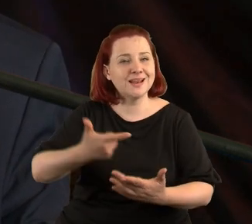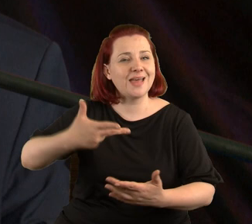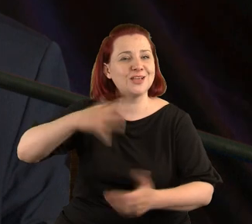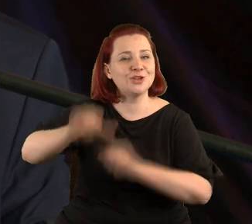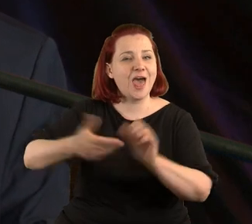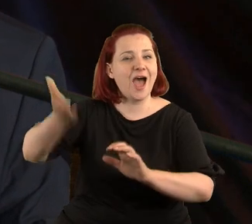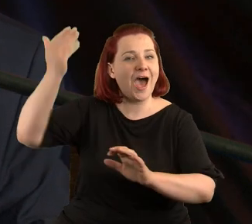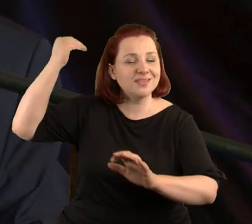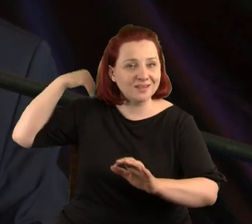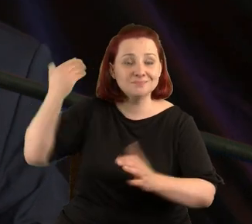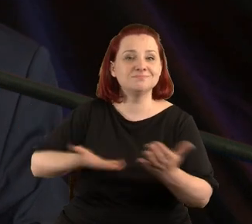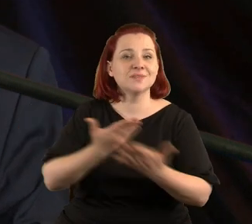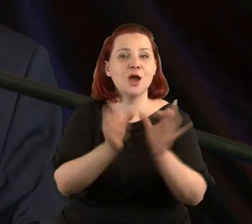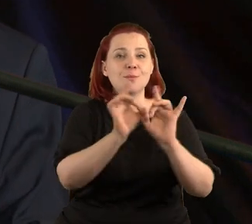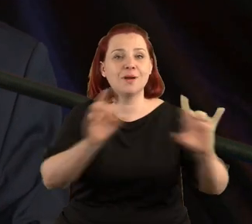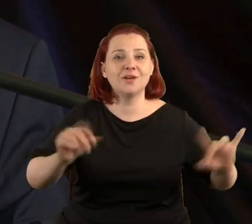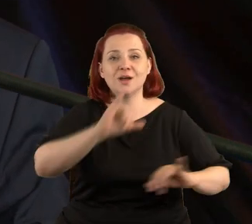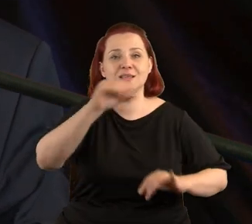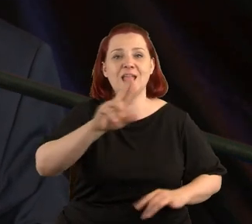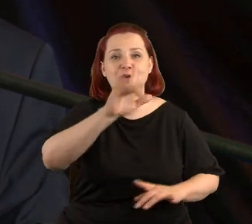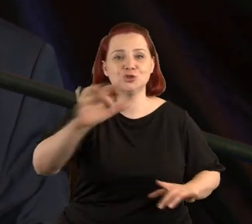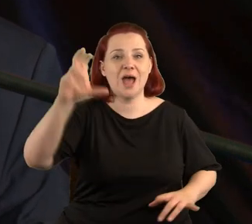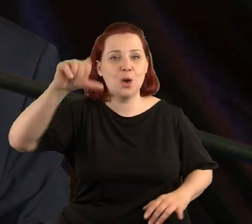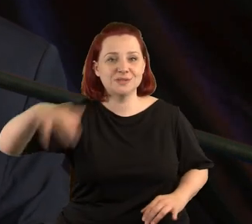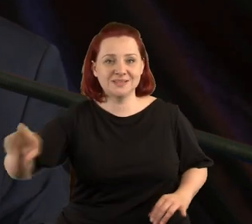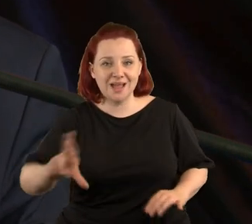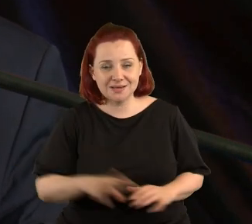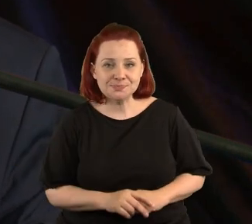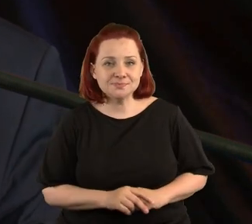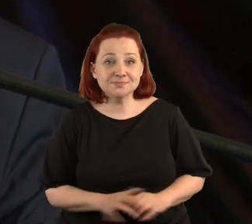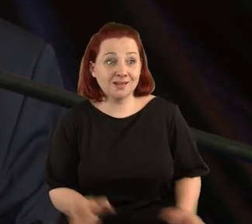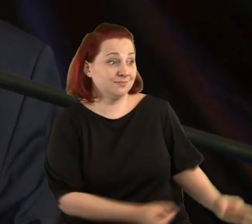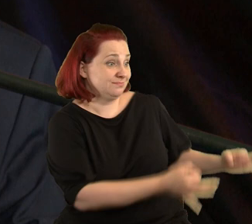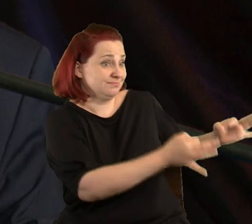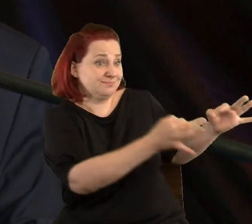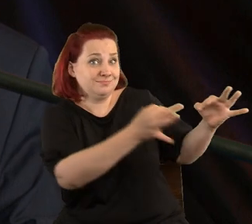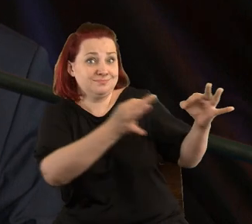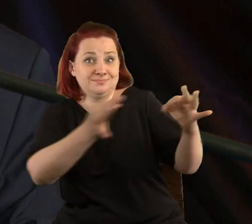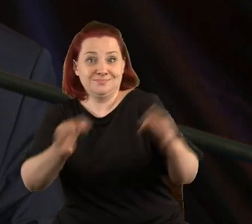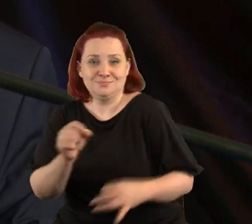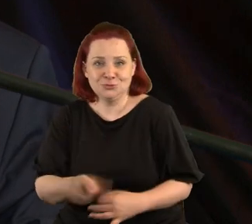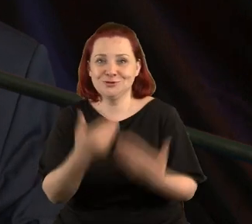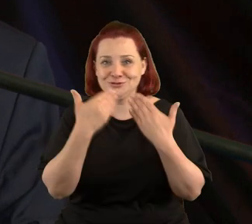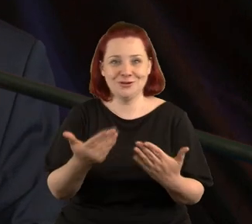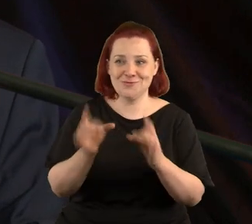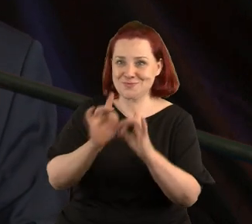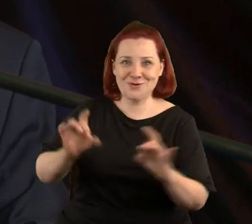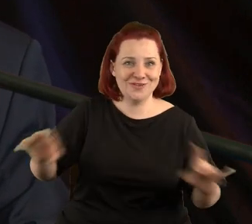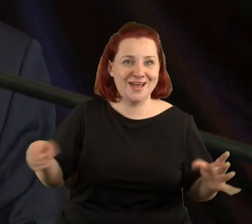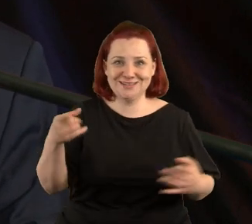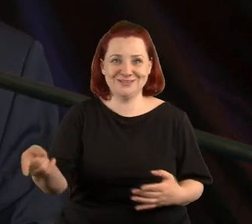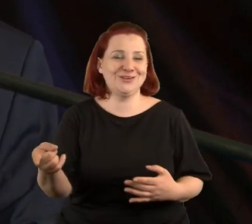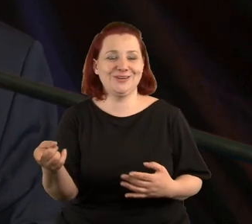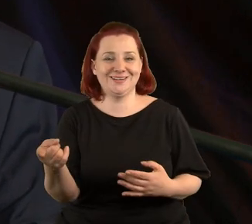lat temu pan profesor Jerzy Hausner. Trwa to do dzisiaj. Dziękujemy panie profesorze za tak